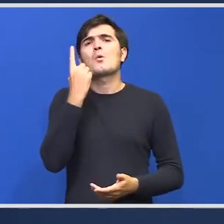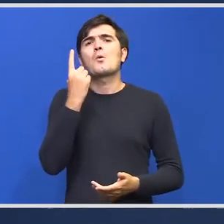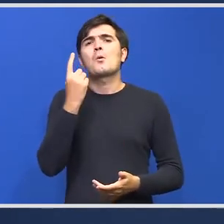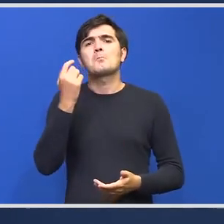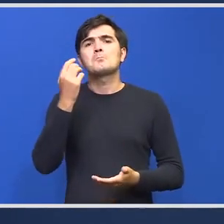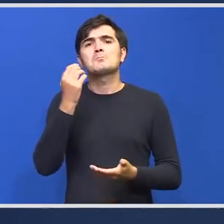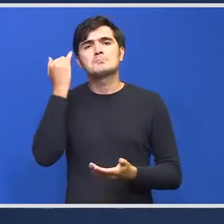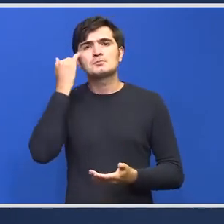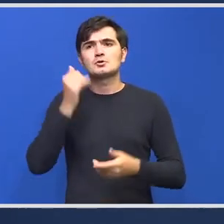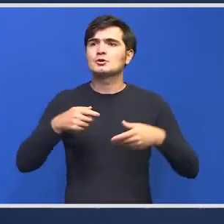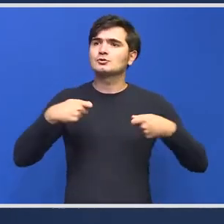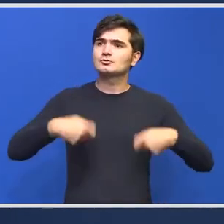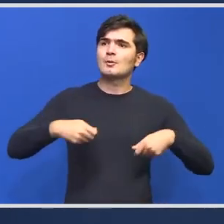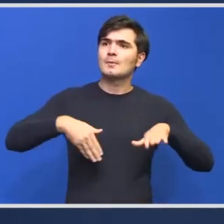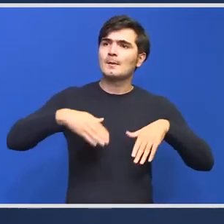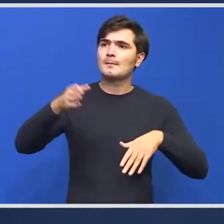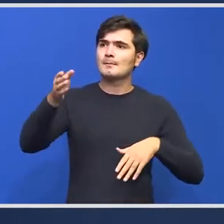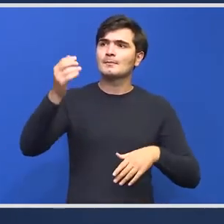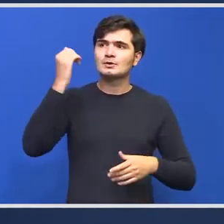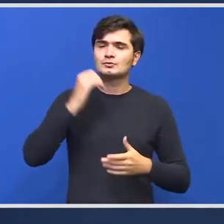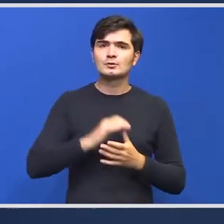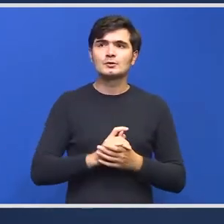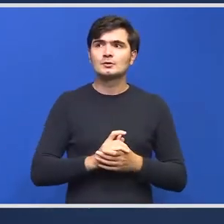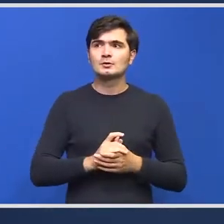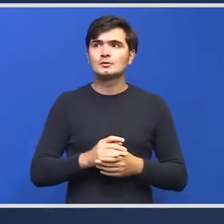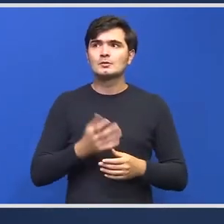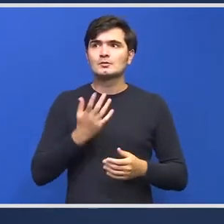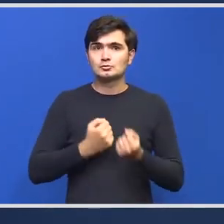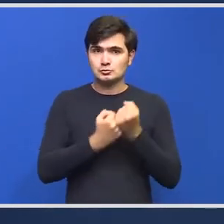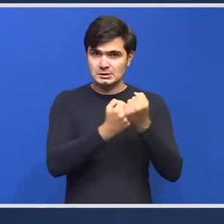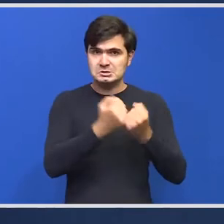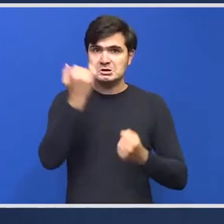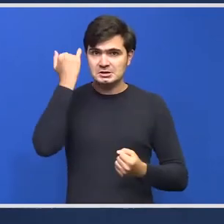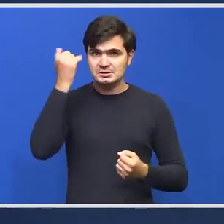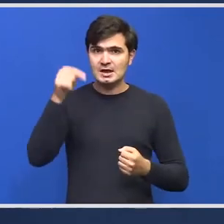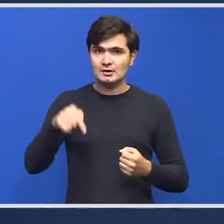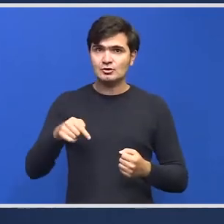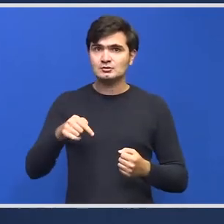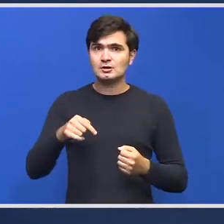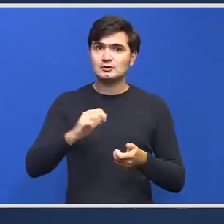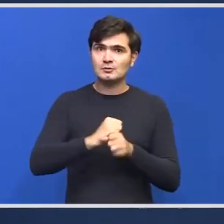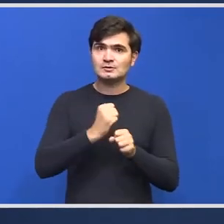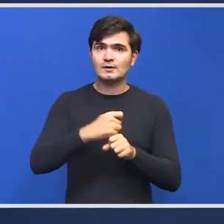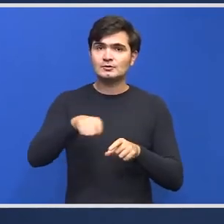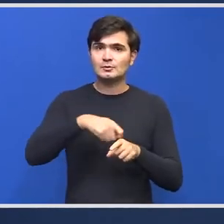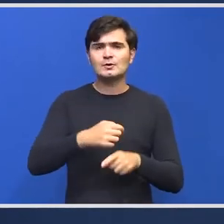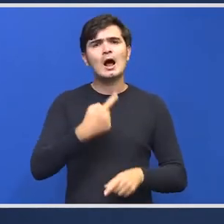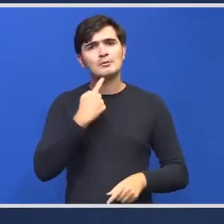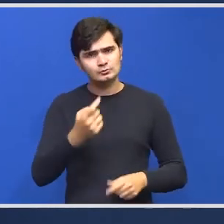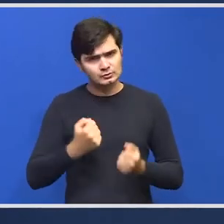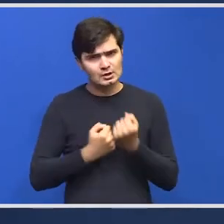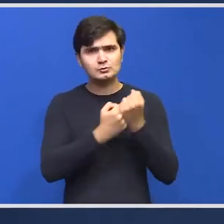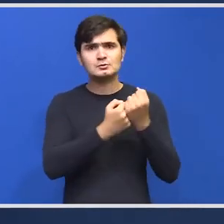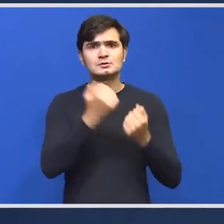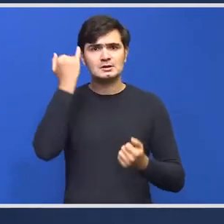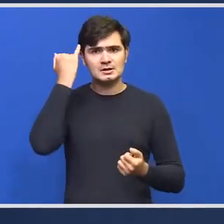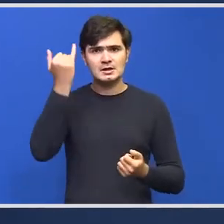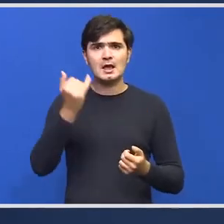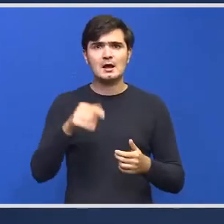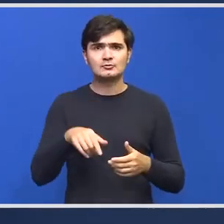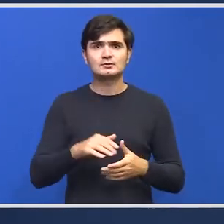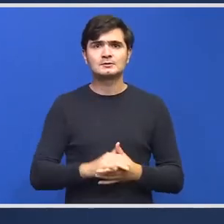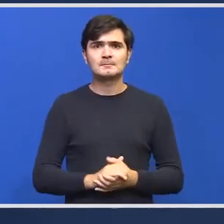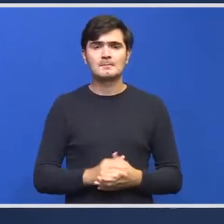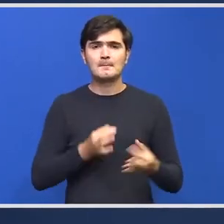doamnă ministru mai aici, dacă nu... În sensul în o susțineți, ar putea exista modificări, rămâne așa ca medicii să... Și-am spus deja în spație public că